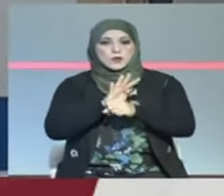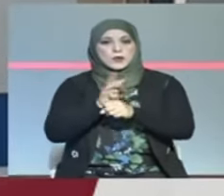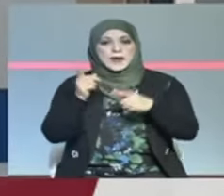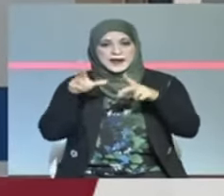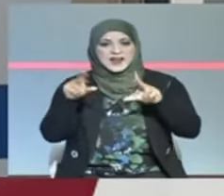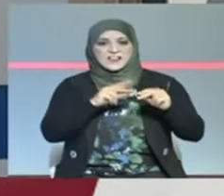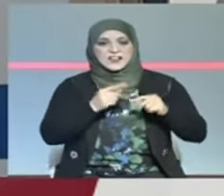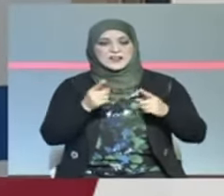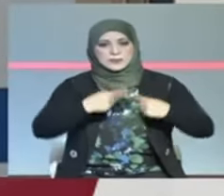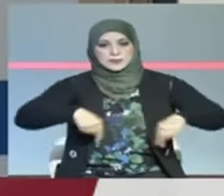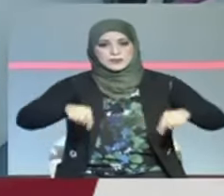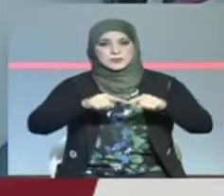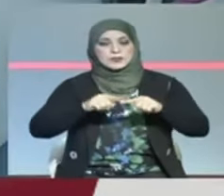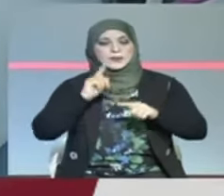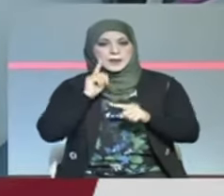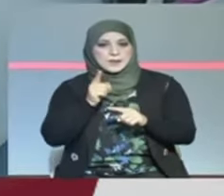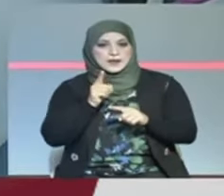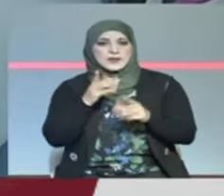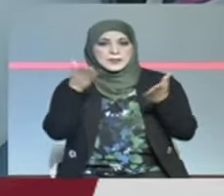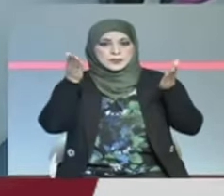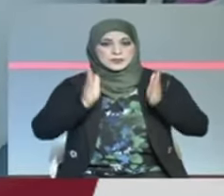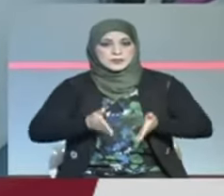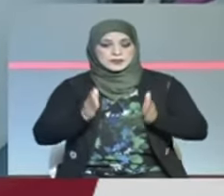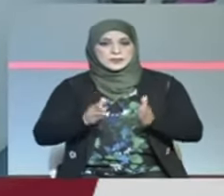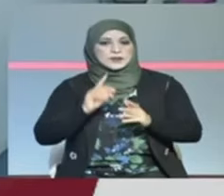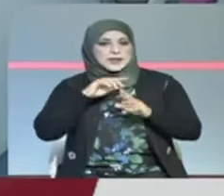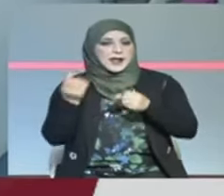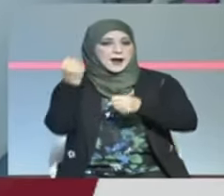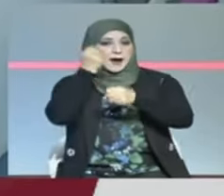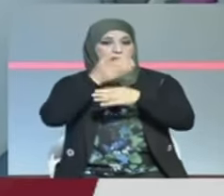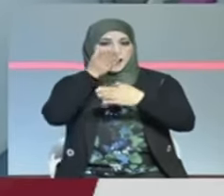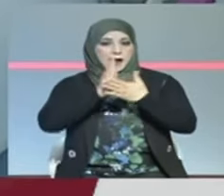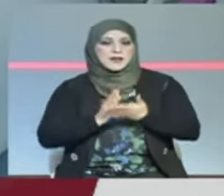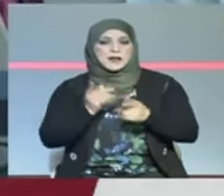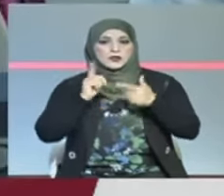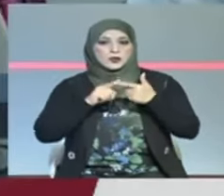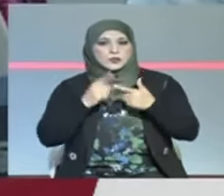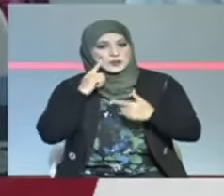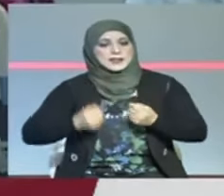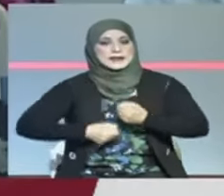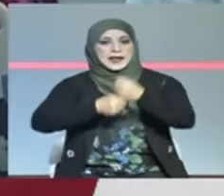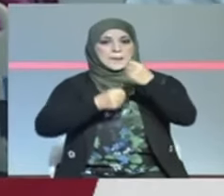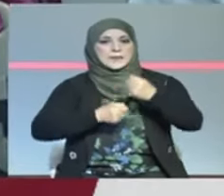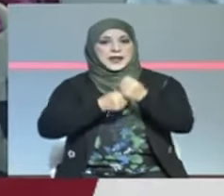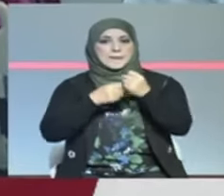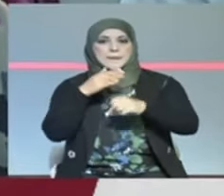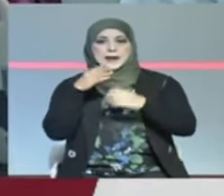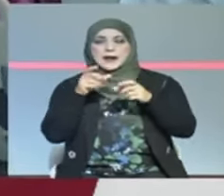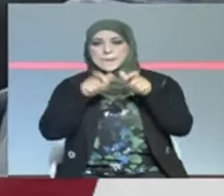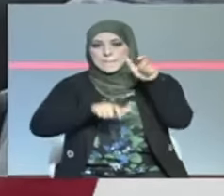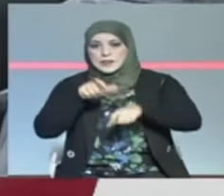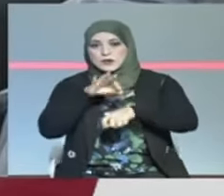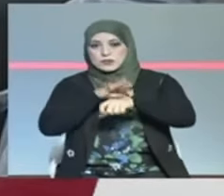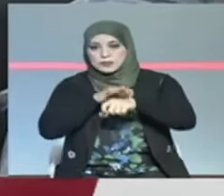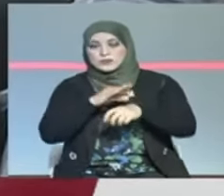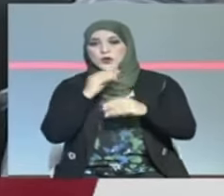للنظر في مدى جهزية المؤسسات الاستشفائية والعمل على مزيد دعمها بالموارد البشرية